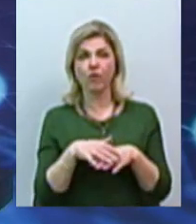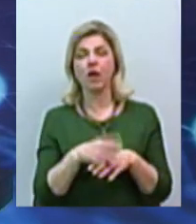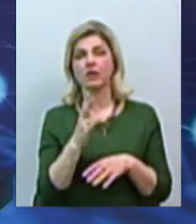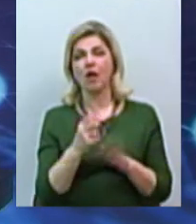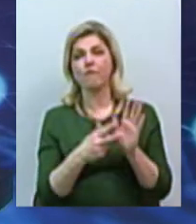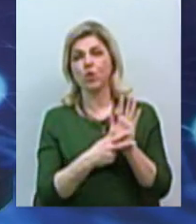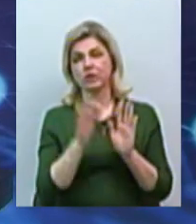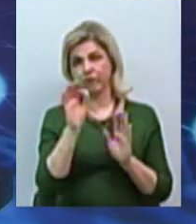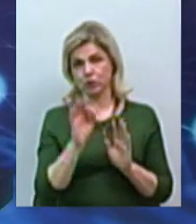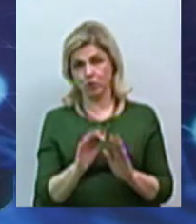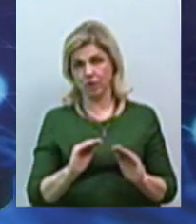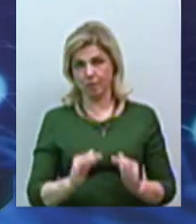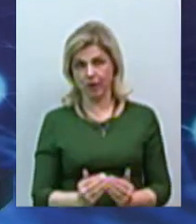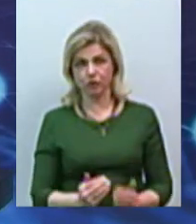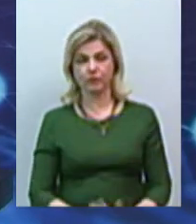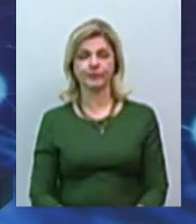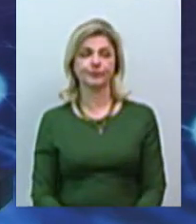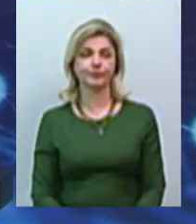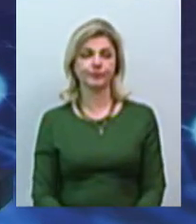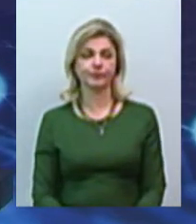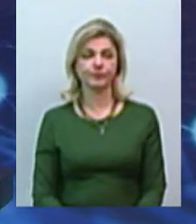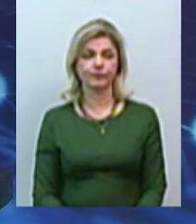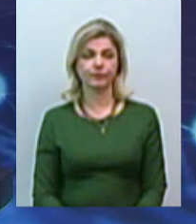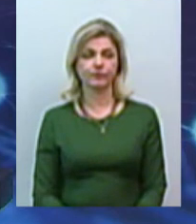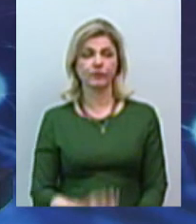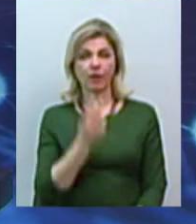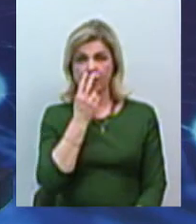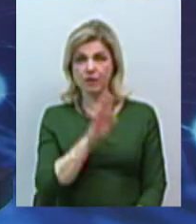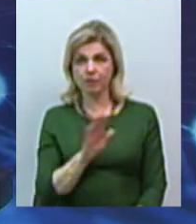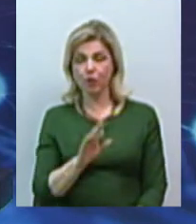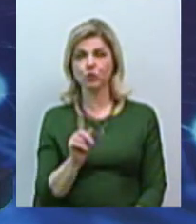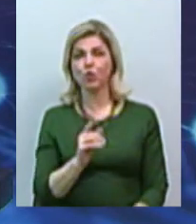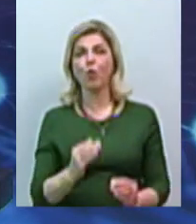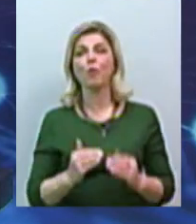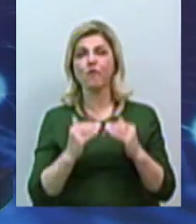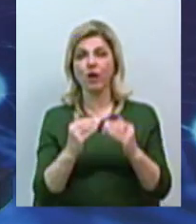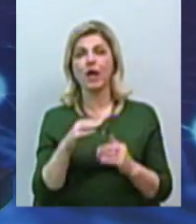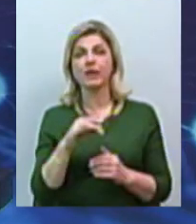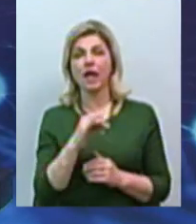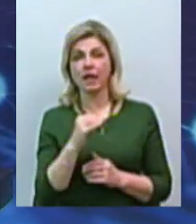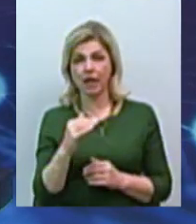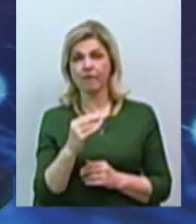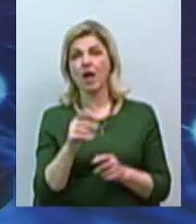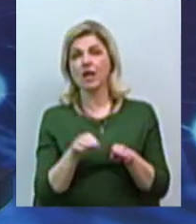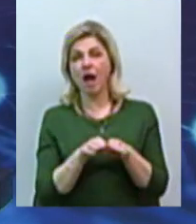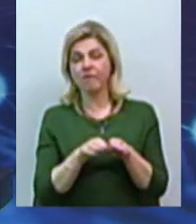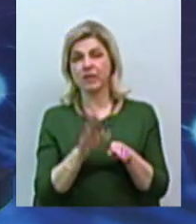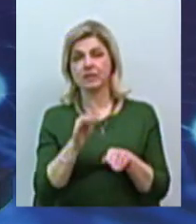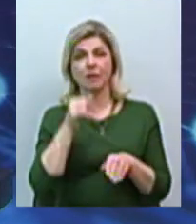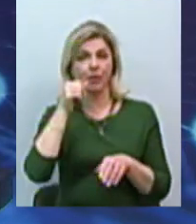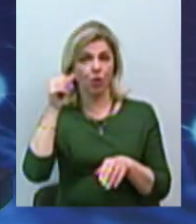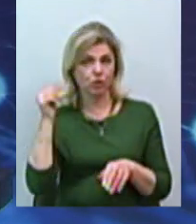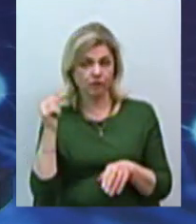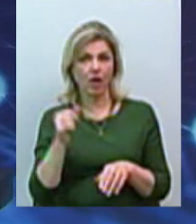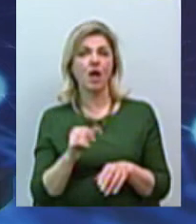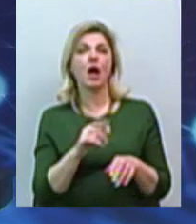8% менше. Тобто, незвичаючи на зростання тарифу в порівнянні з попереднім періодом, реальна сума нарахувань